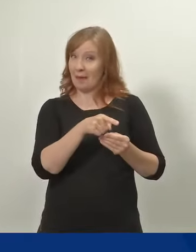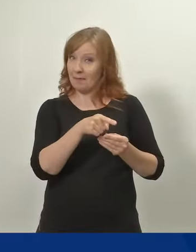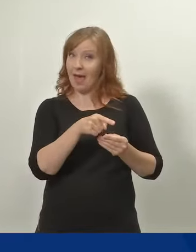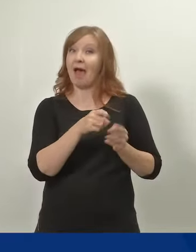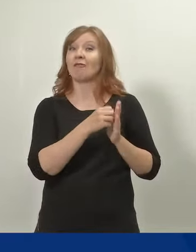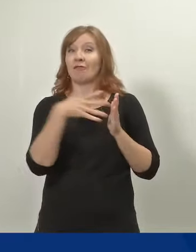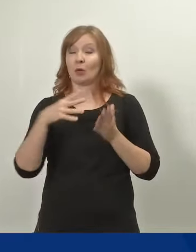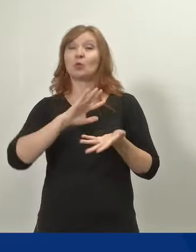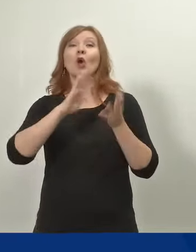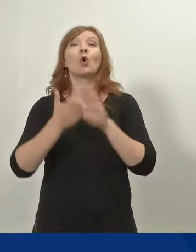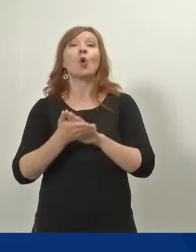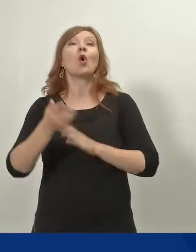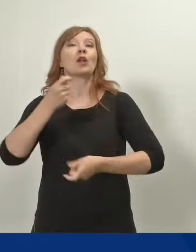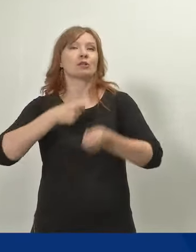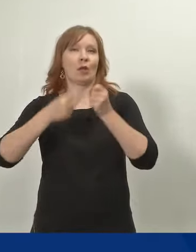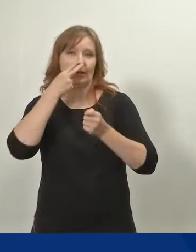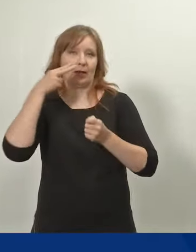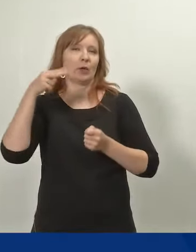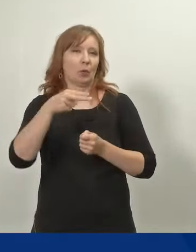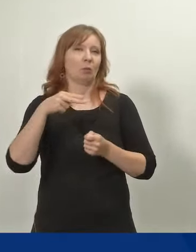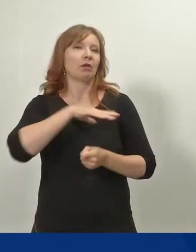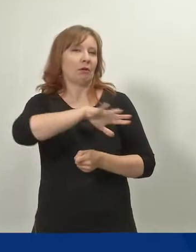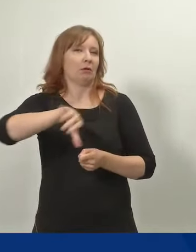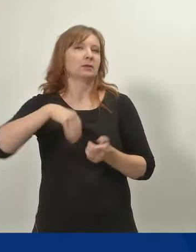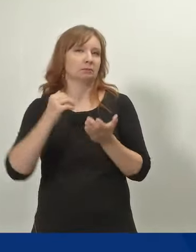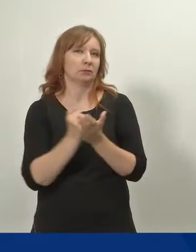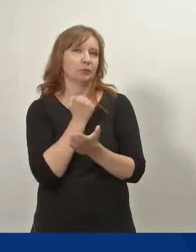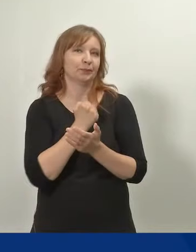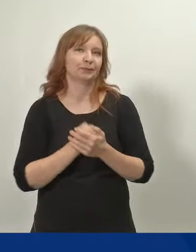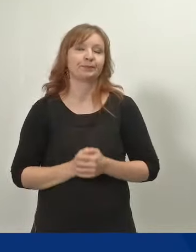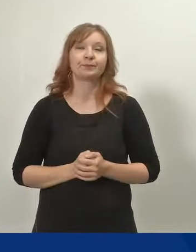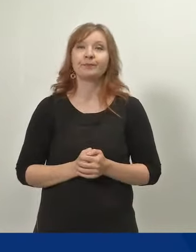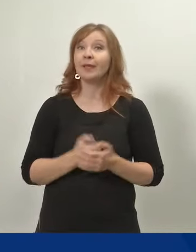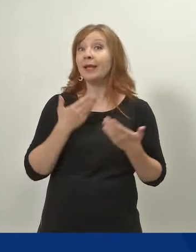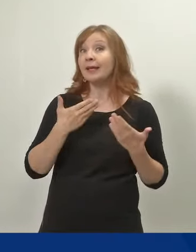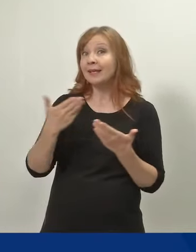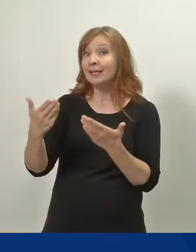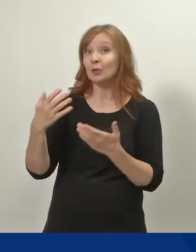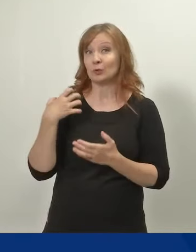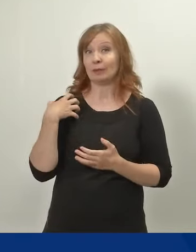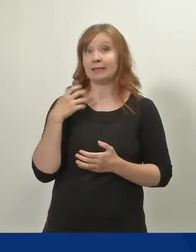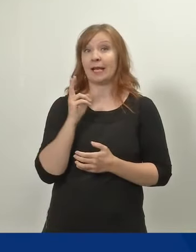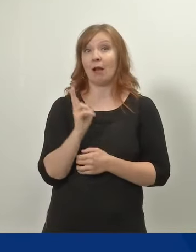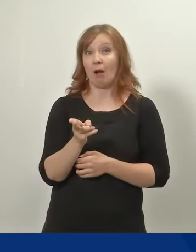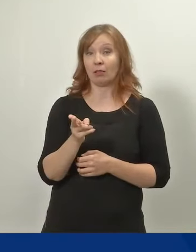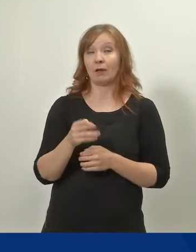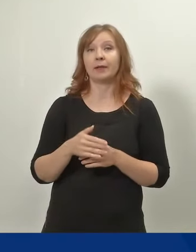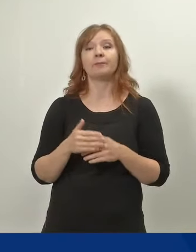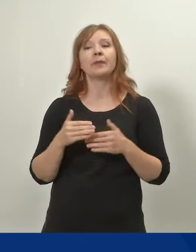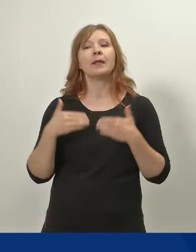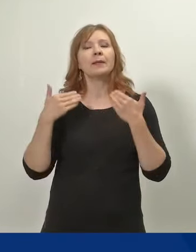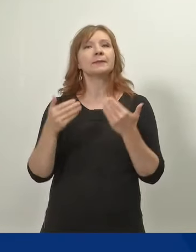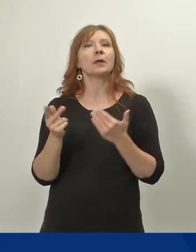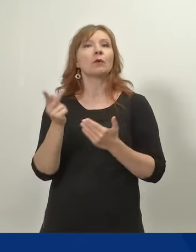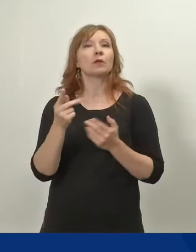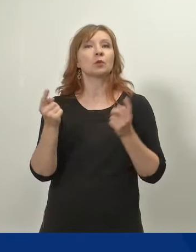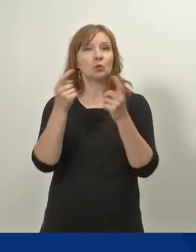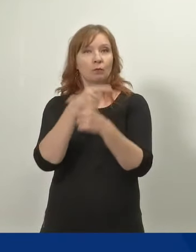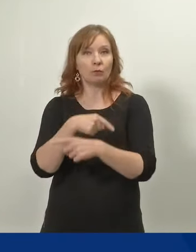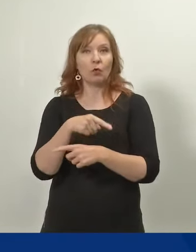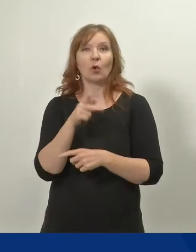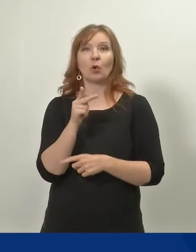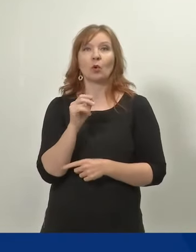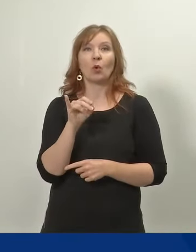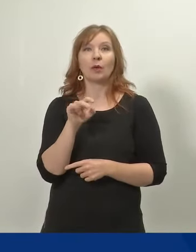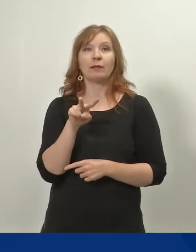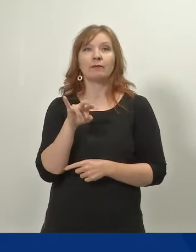kaikkien eduksi. Kiitos paljon ministeri Haatainen. Sitten seuraavan kysymyksen esittää Matti